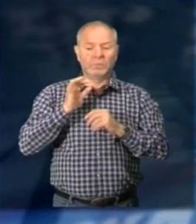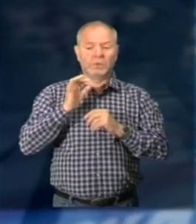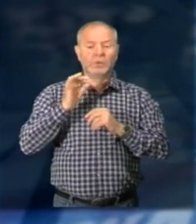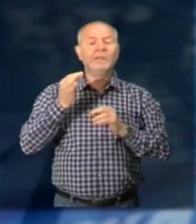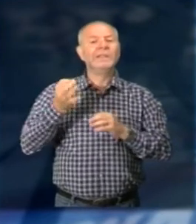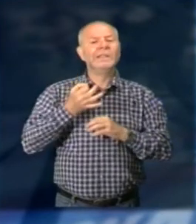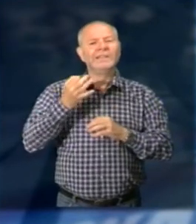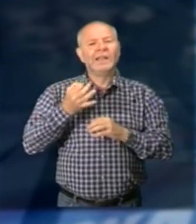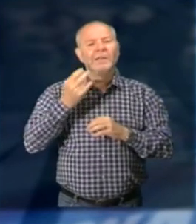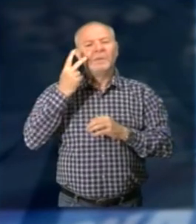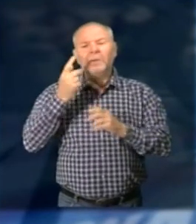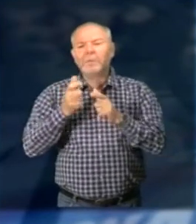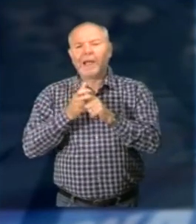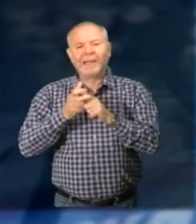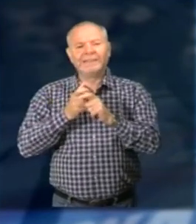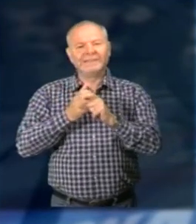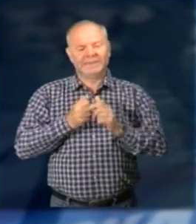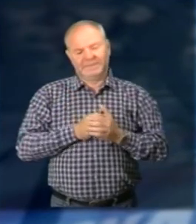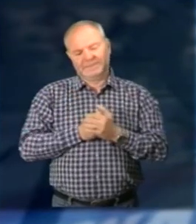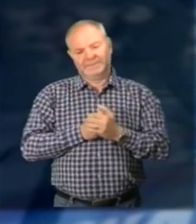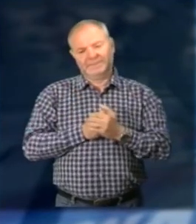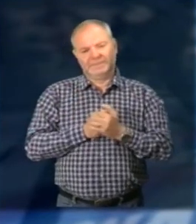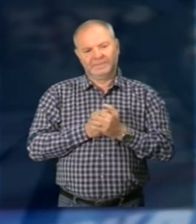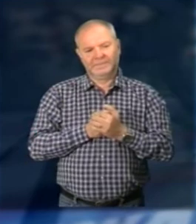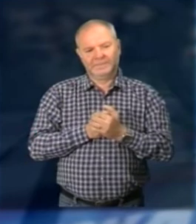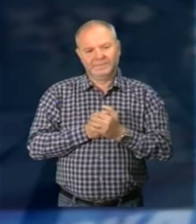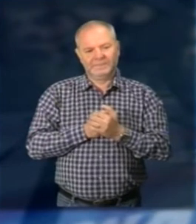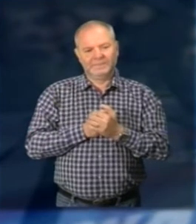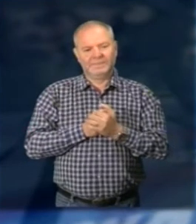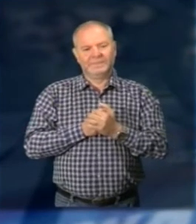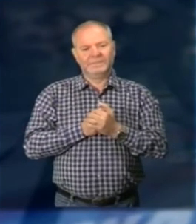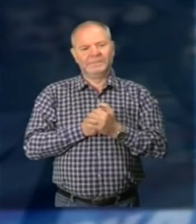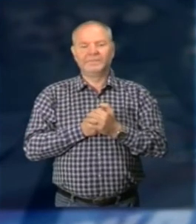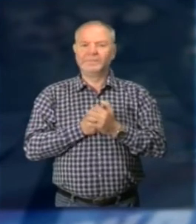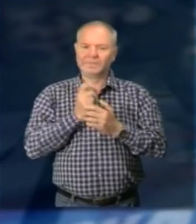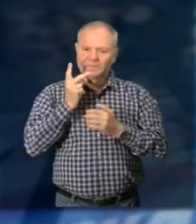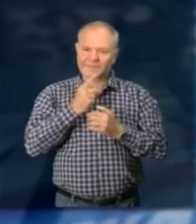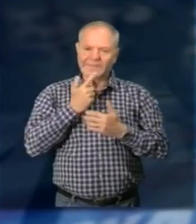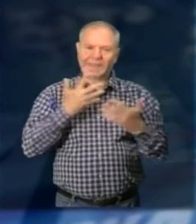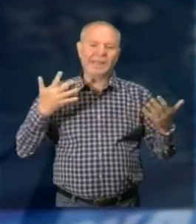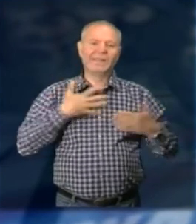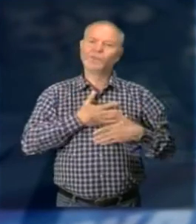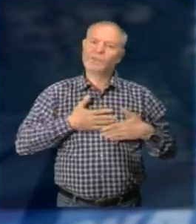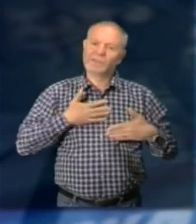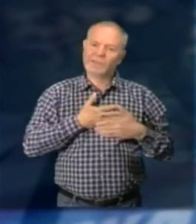sempre i borghi, che sono una risorsa fondamentale del nostro paese Sì, è una grande soddisfazione, è una grande opportunità, l